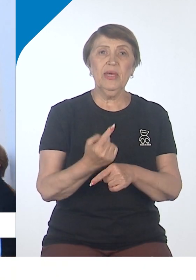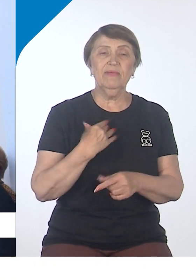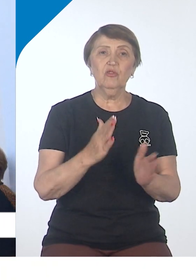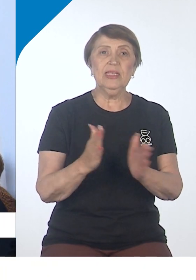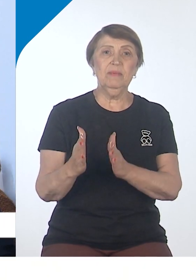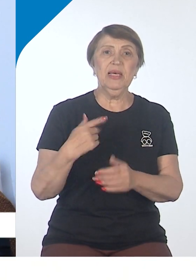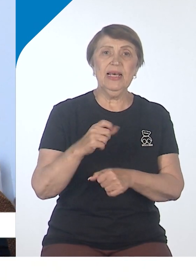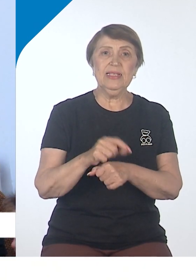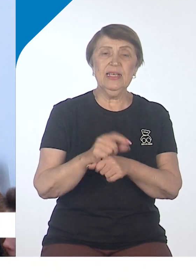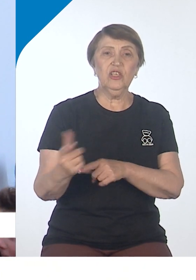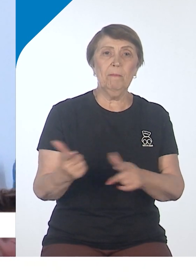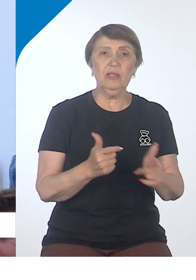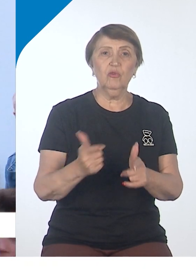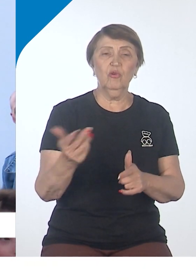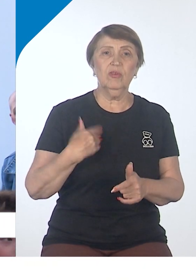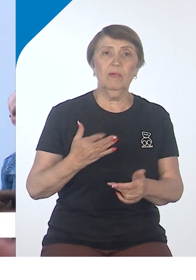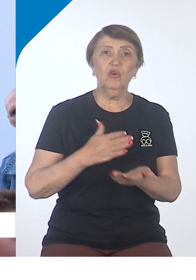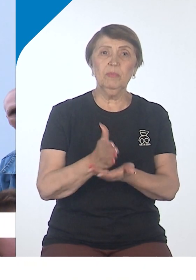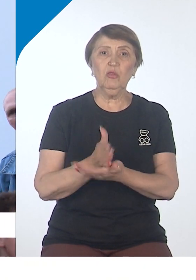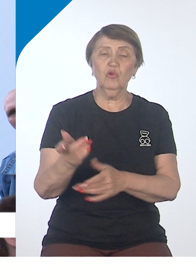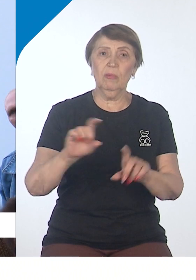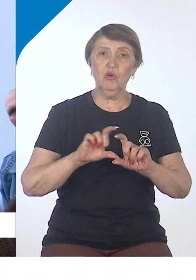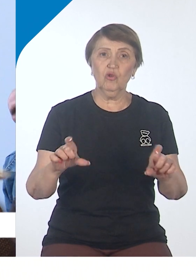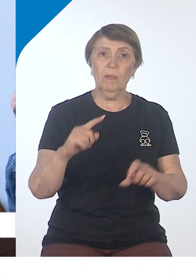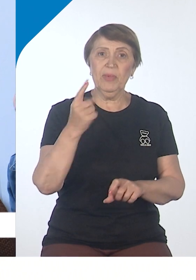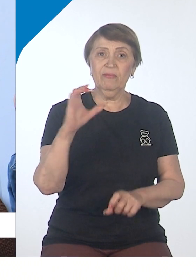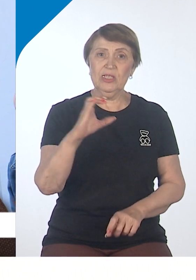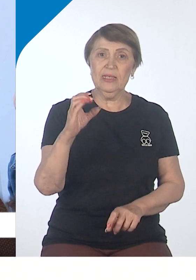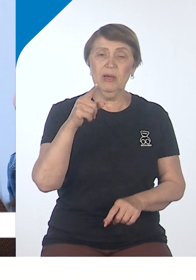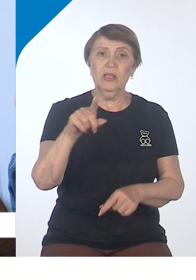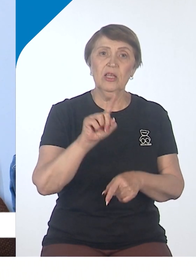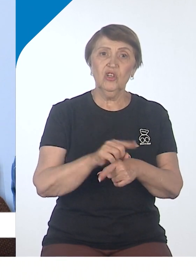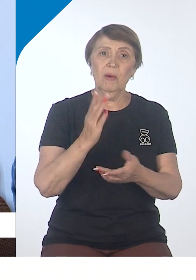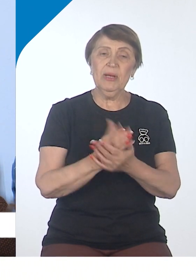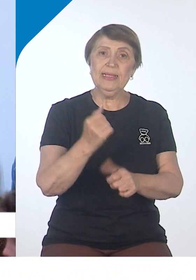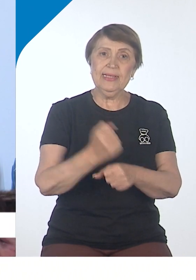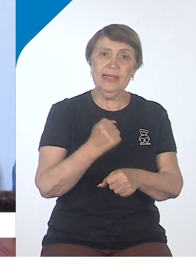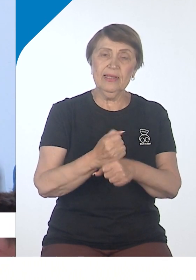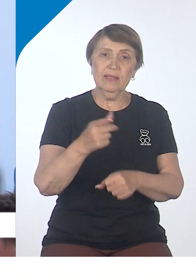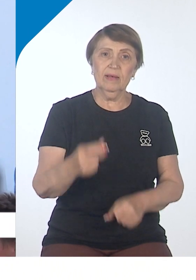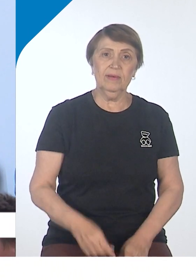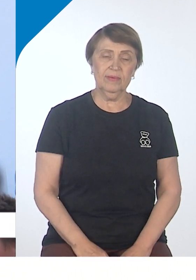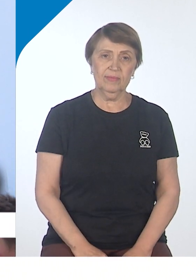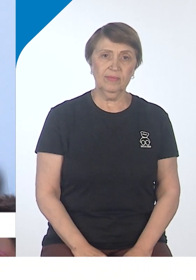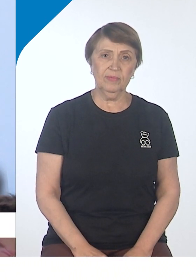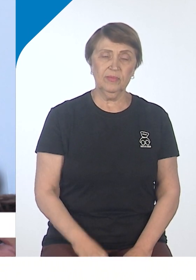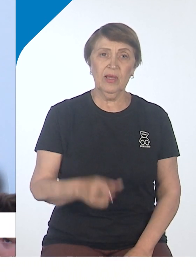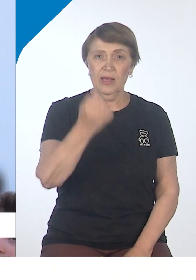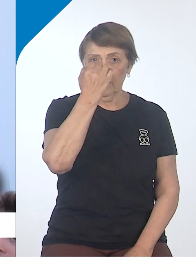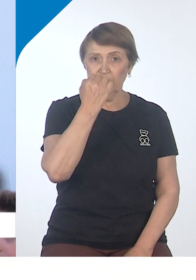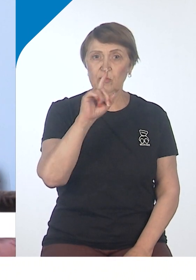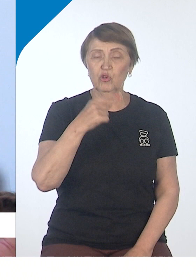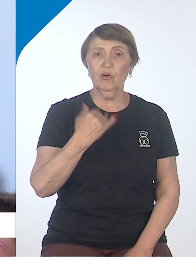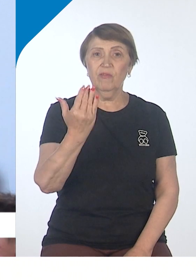подготовка подхода к школам. Это к 1 сентября. Они должны быть сделаны везде. вот ответ вам вы почитаете. Спасибо, что вы